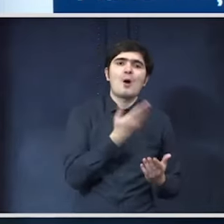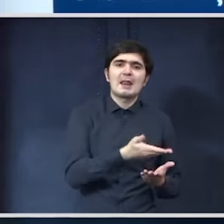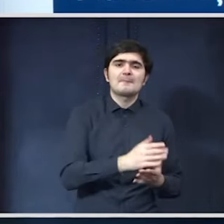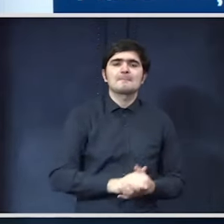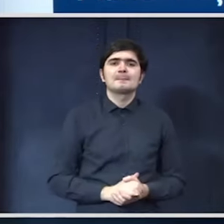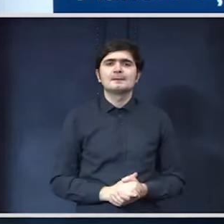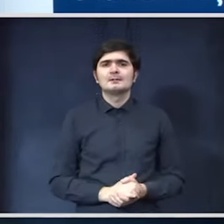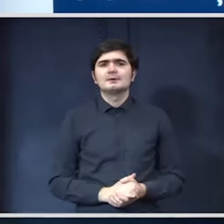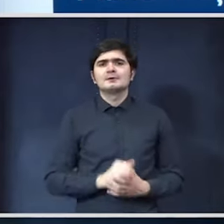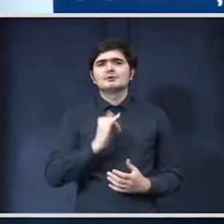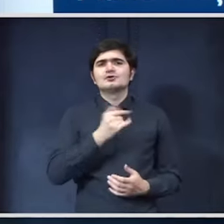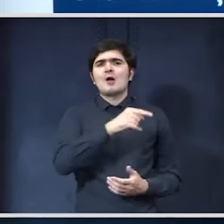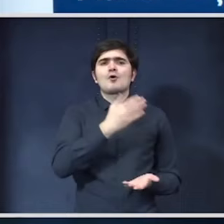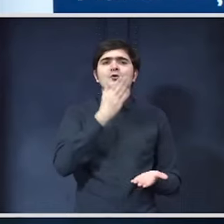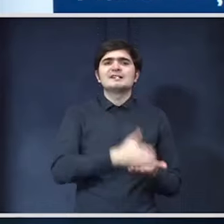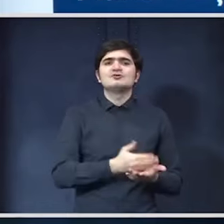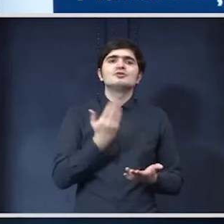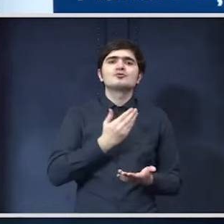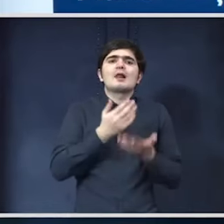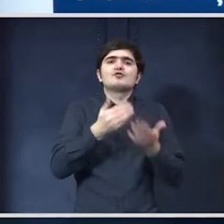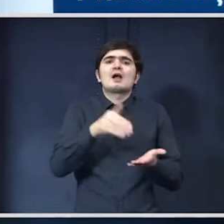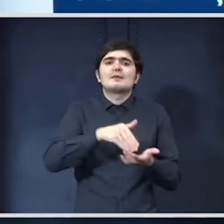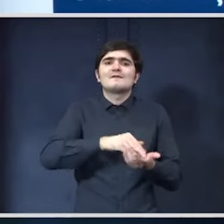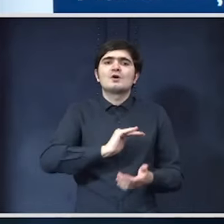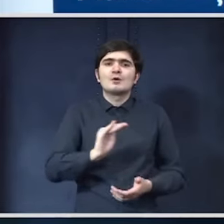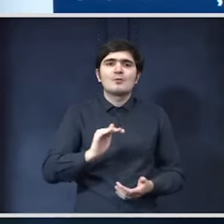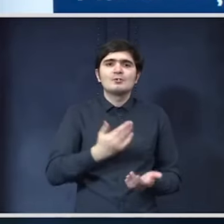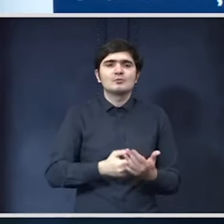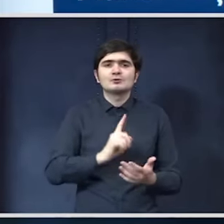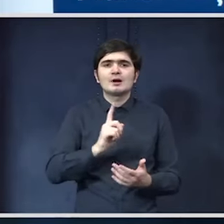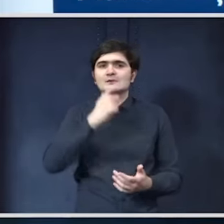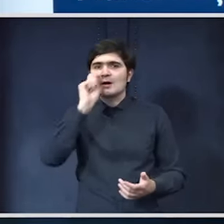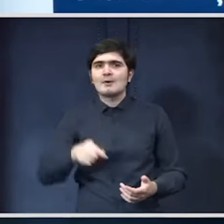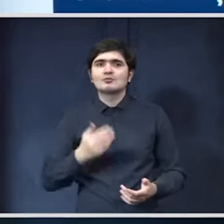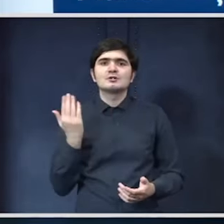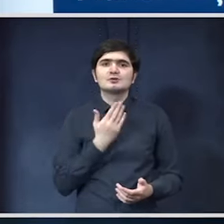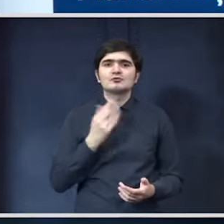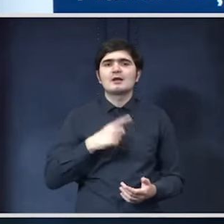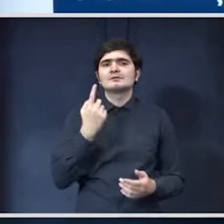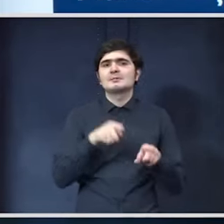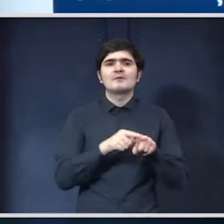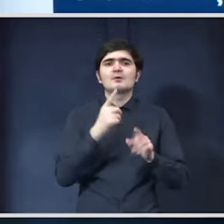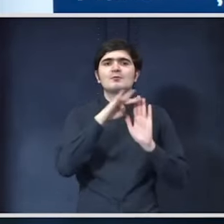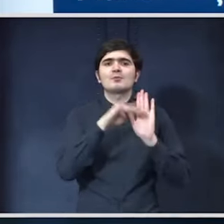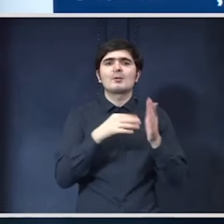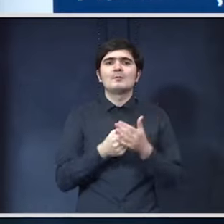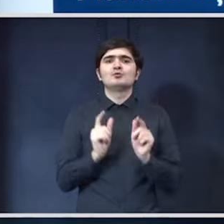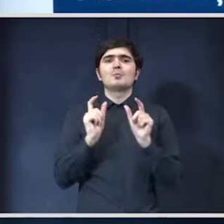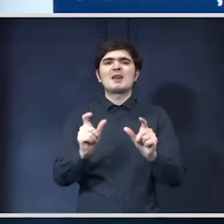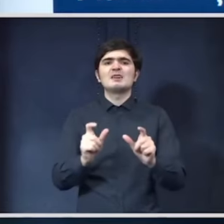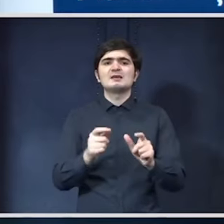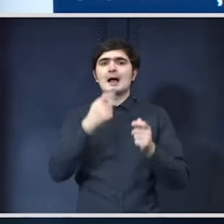decide de ce are nevoie copilul respectiv ca să nu abandoneze școala deci este un program de prevenție abandonului școlar